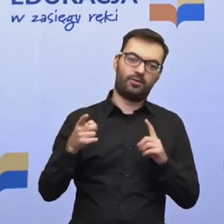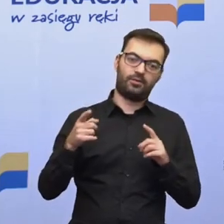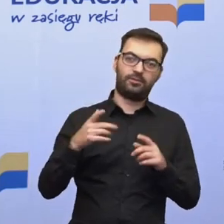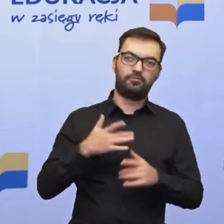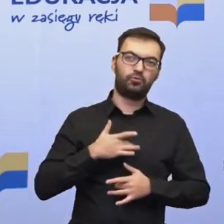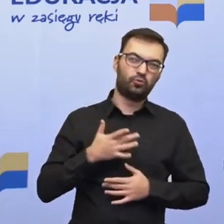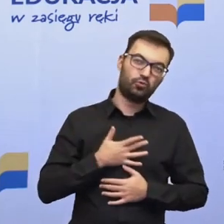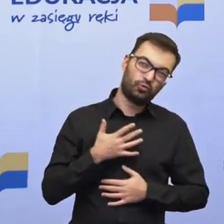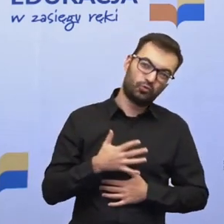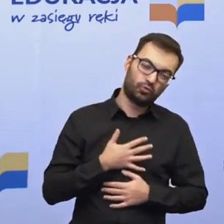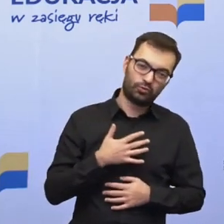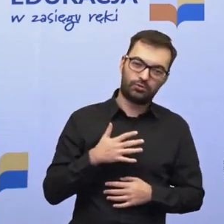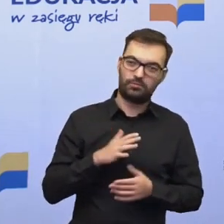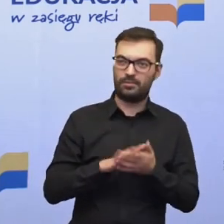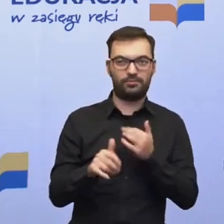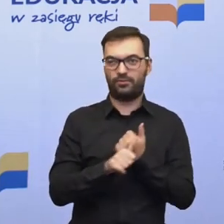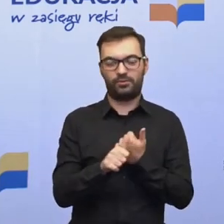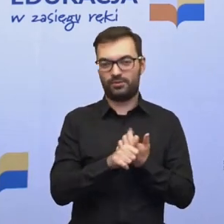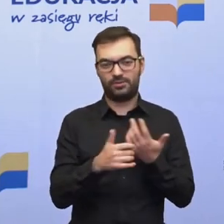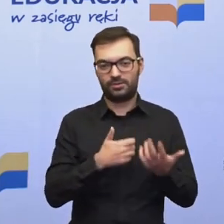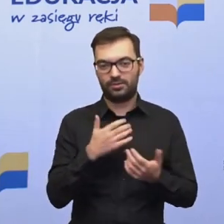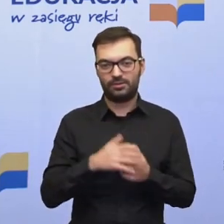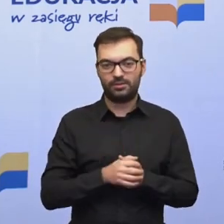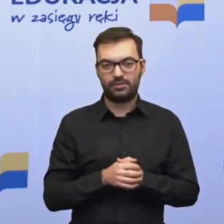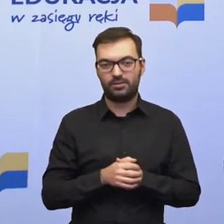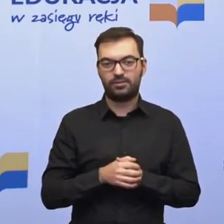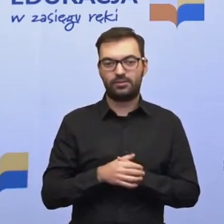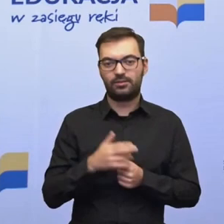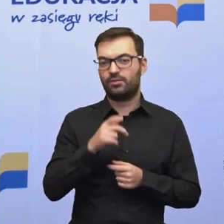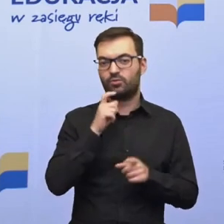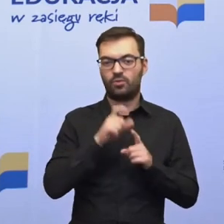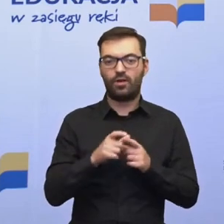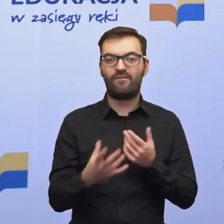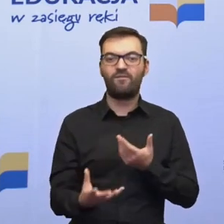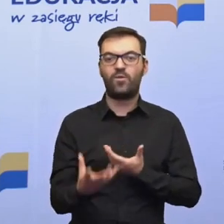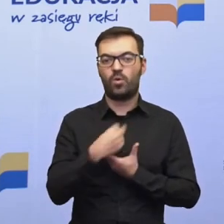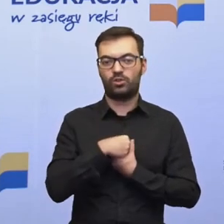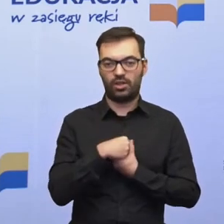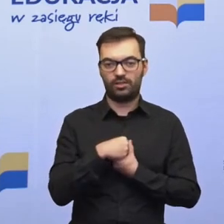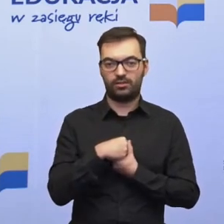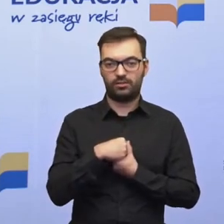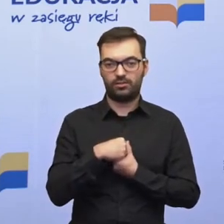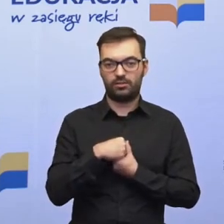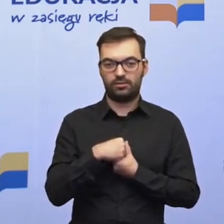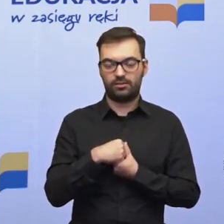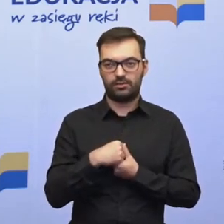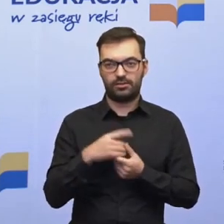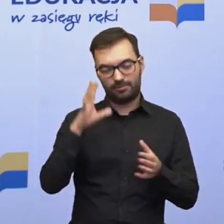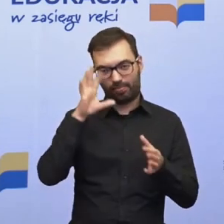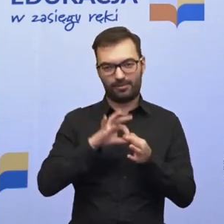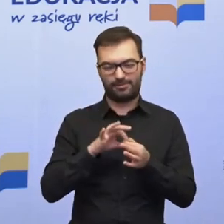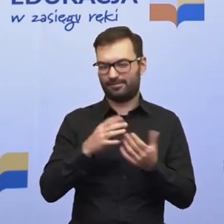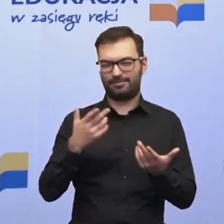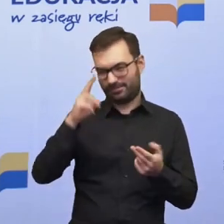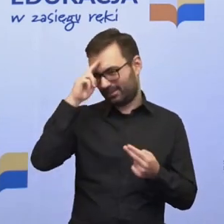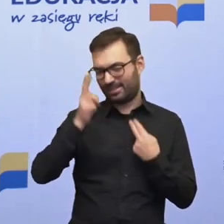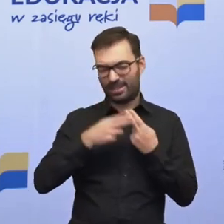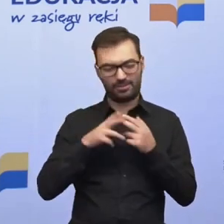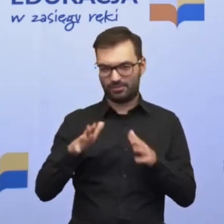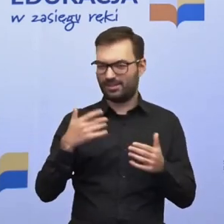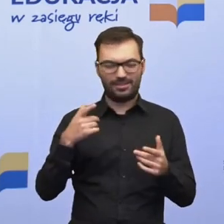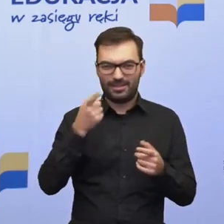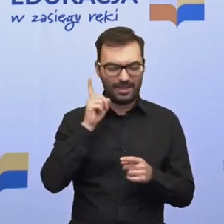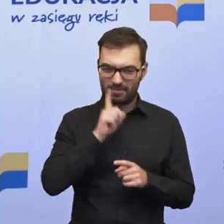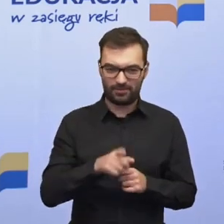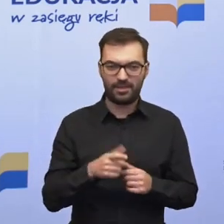przeczuć niczym nieuzasadnionych koło słowa włączenia narosło. I to jest nieprawda. Nie